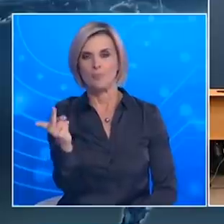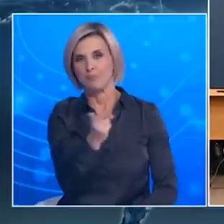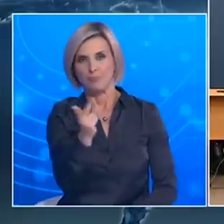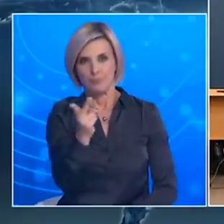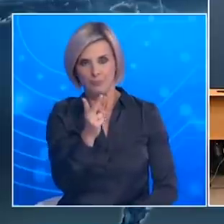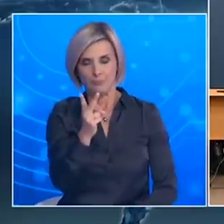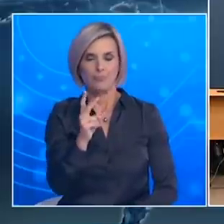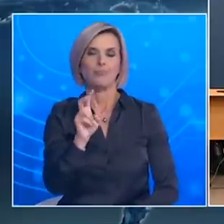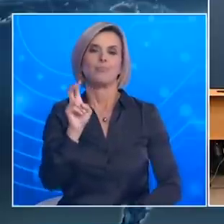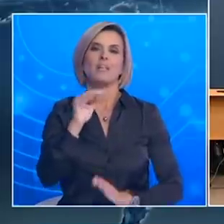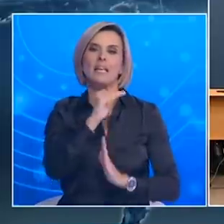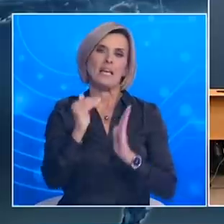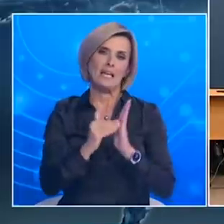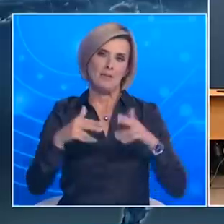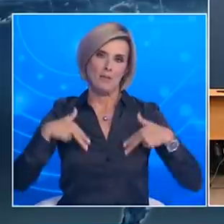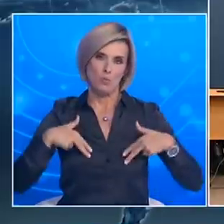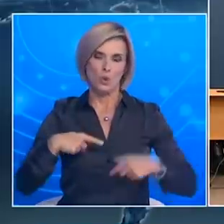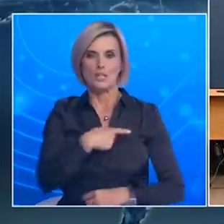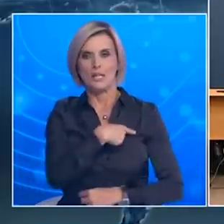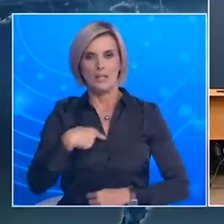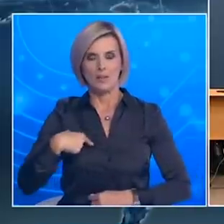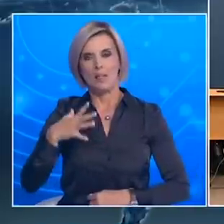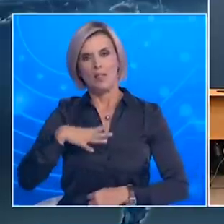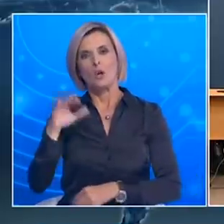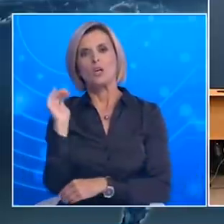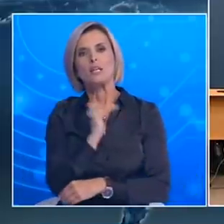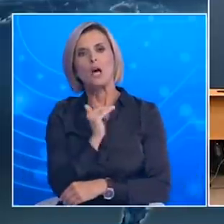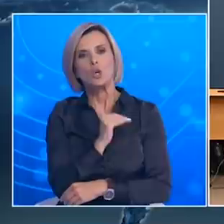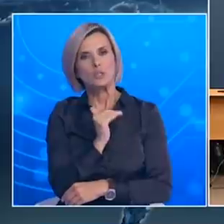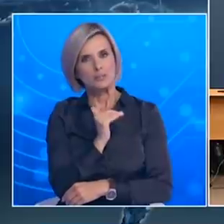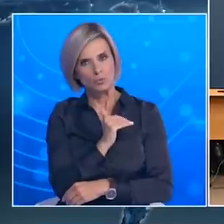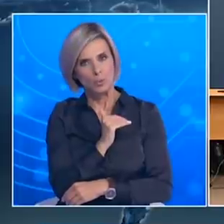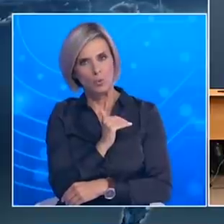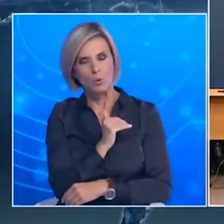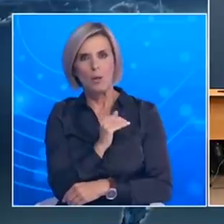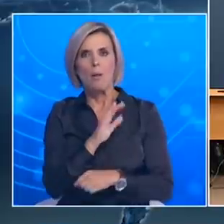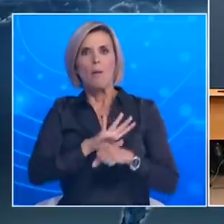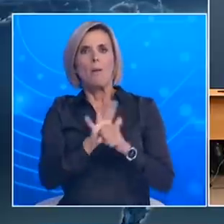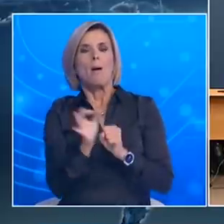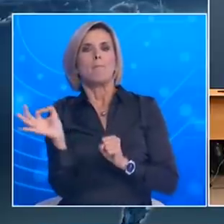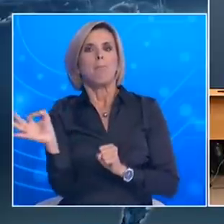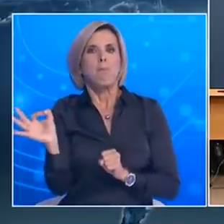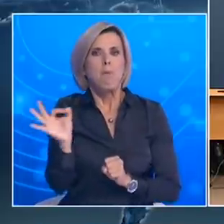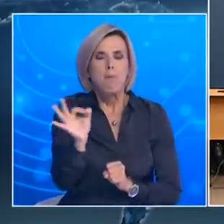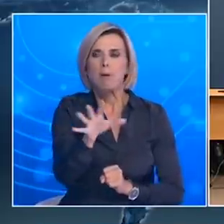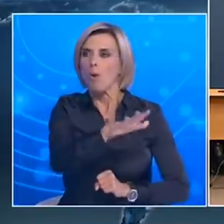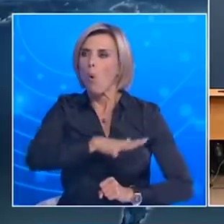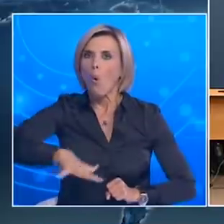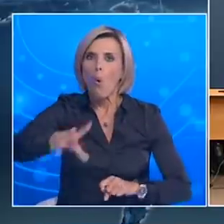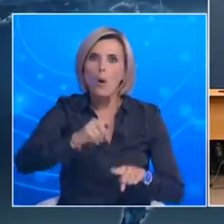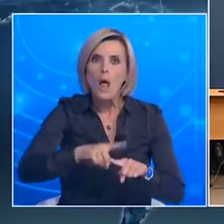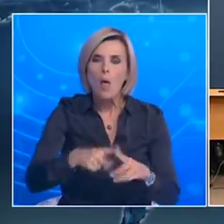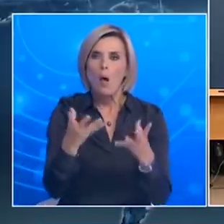Μαγιορκίνη Ήθελα να ρωτήσω δεδομένου ότι η διασπόρα είναι πλέον ευρία σε όλους τους νομούς και όλο ένα και